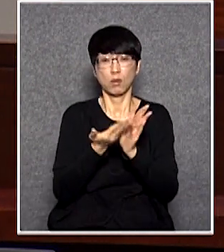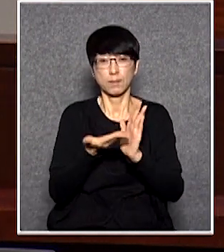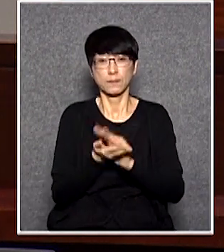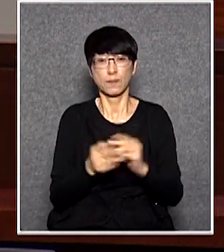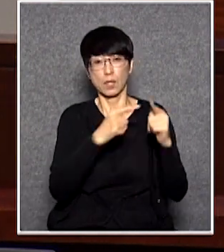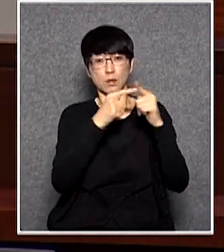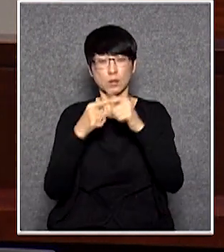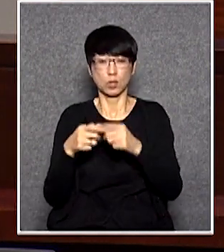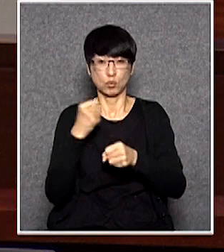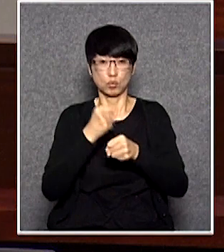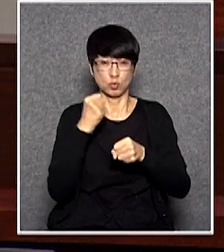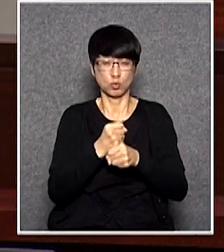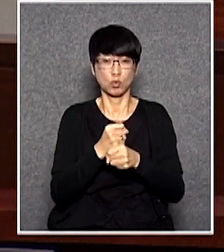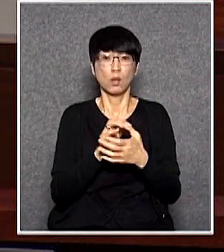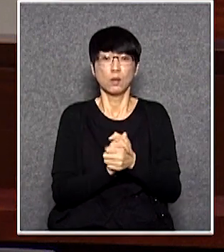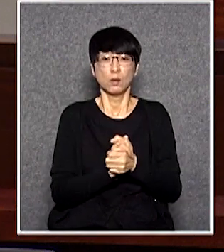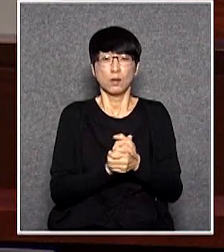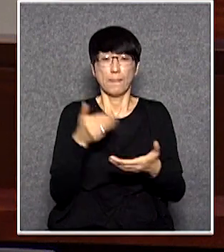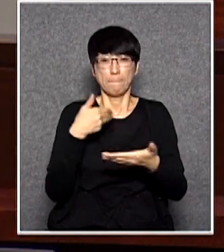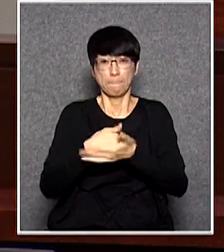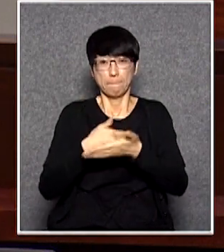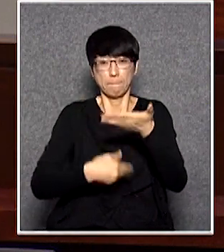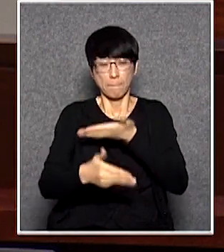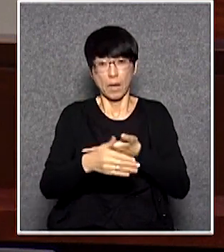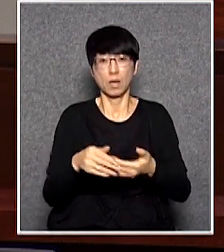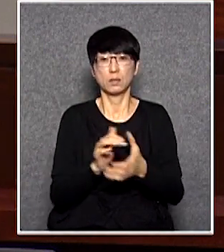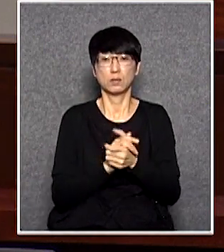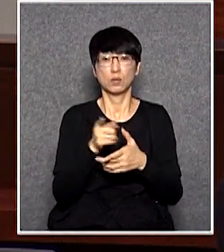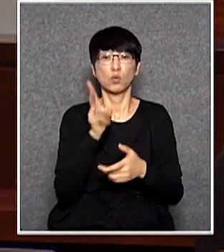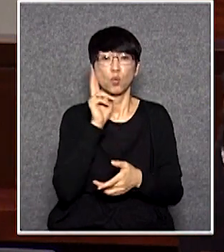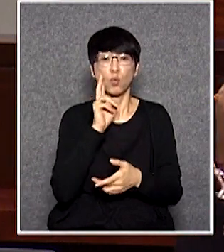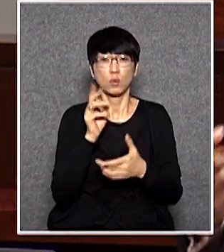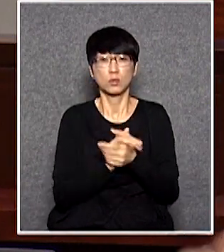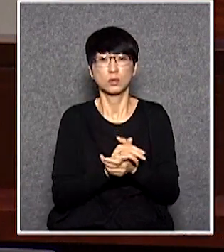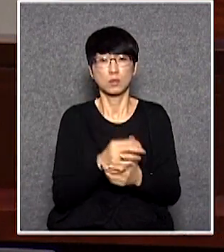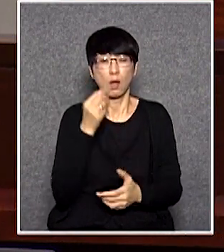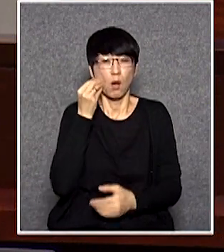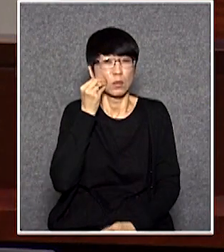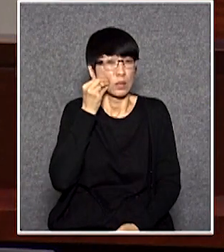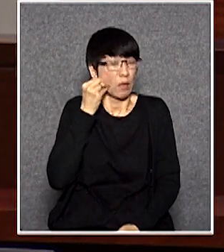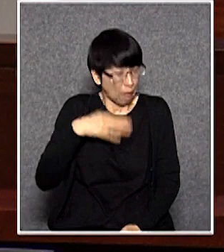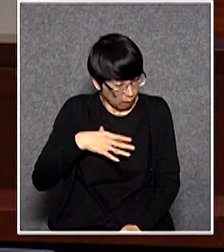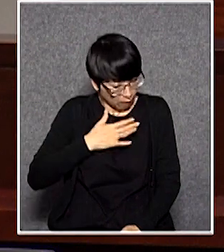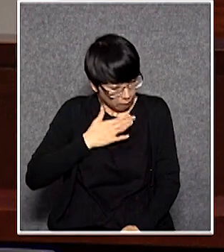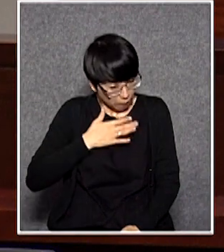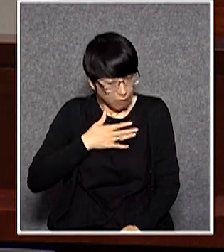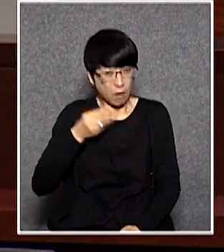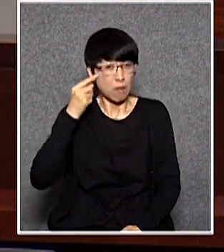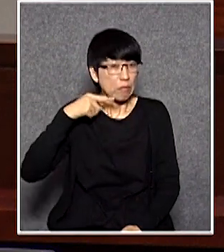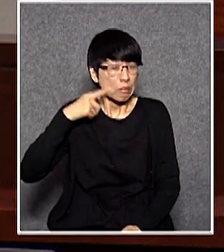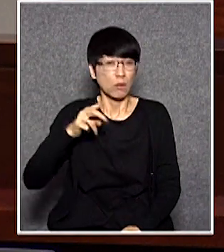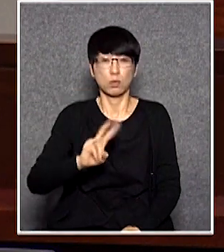民進行這個切入式的行銷令到干固小販都好像充滿愧疚之感是吧